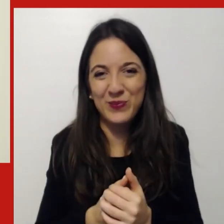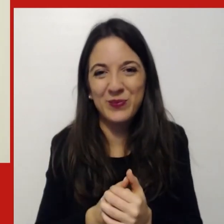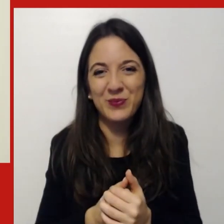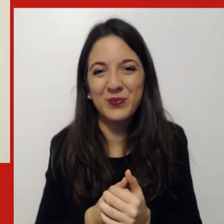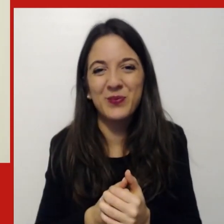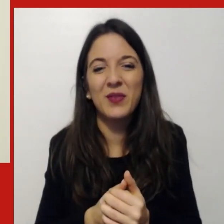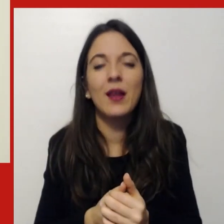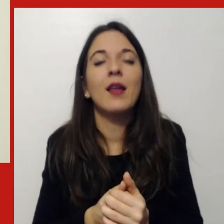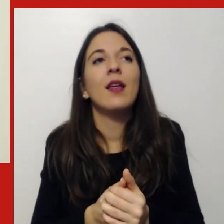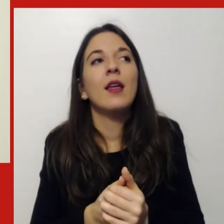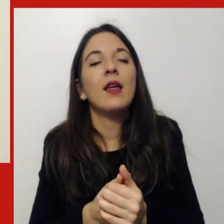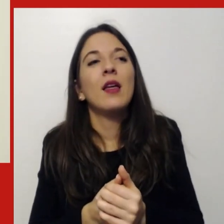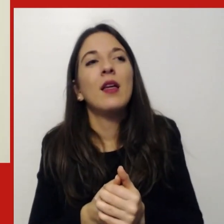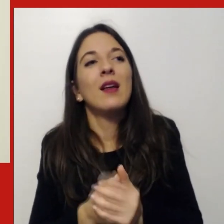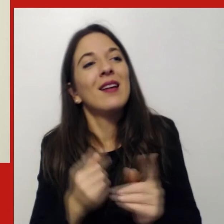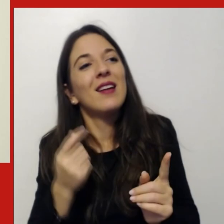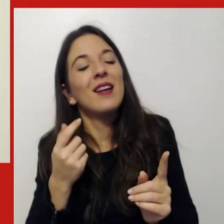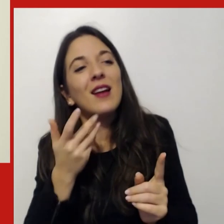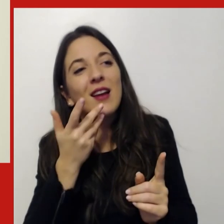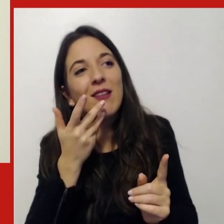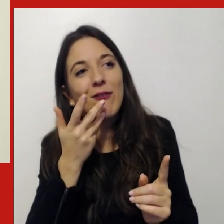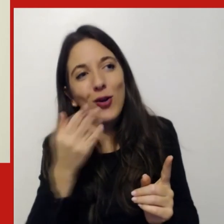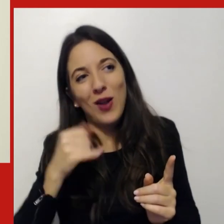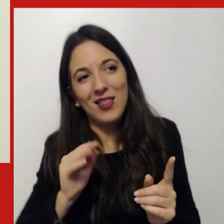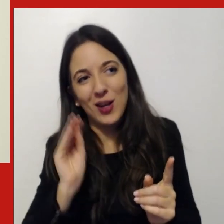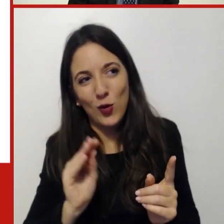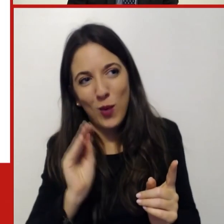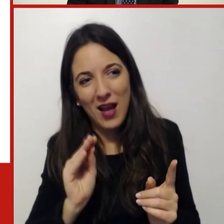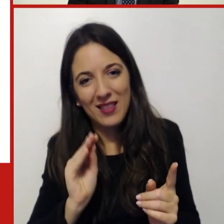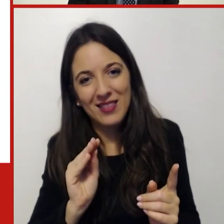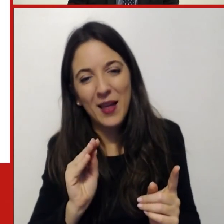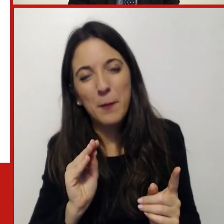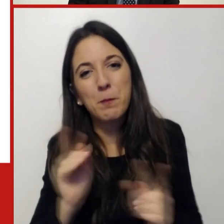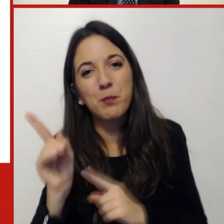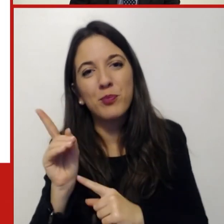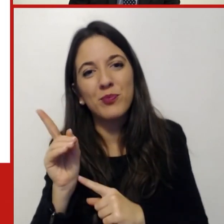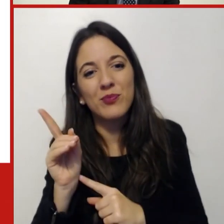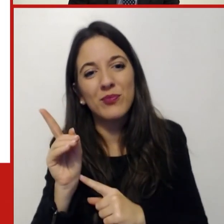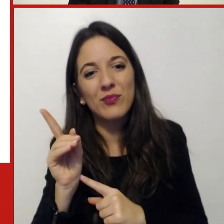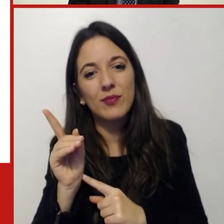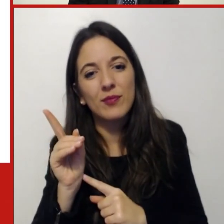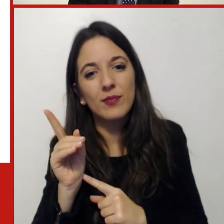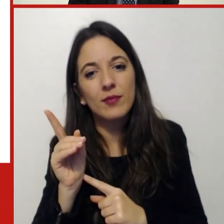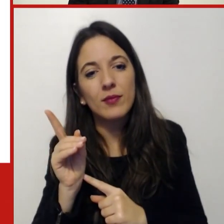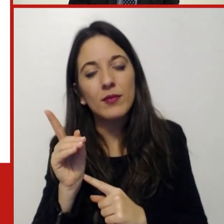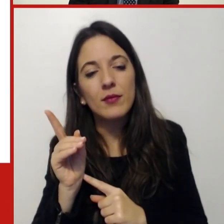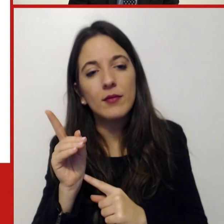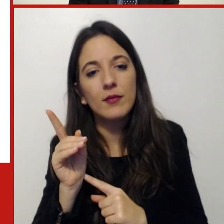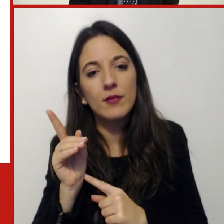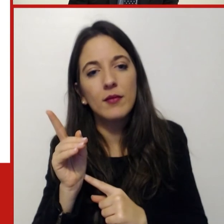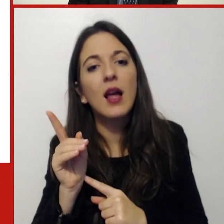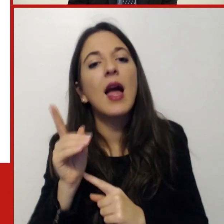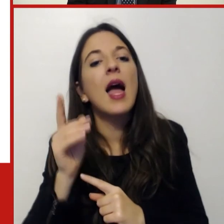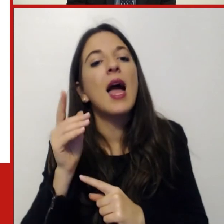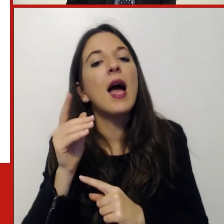ci hai citato spesso come abilitante per uno smart working di successo quanto crede che sia fondamentale per il successo dell'organizzazione ibrida del lavoro la